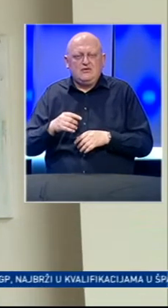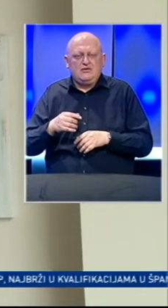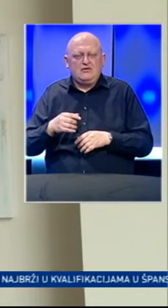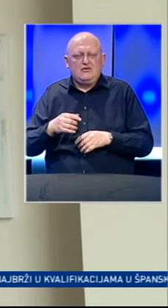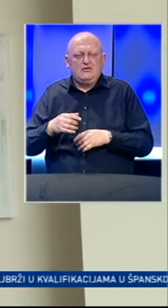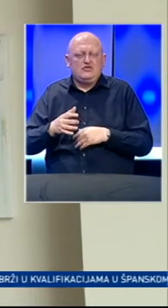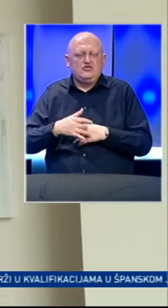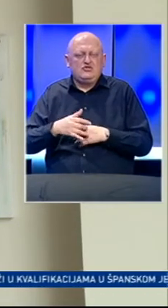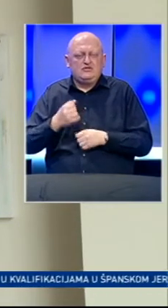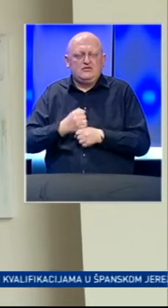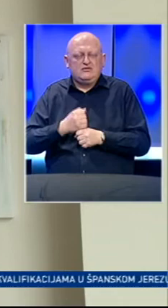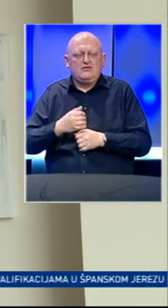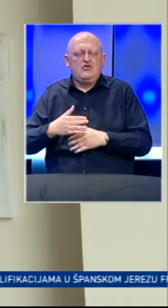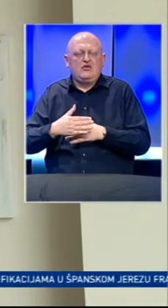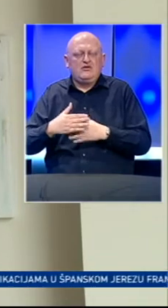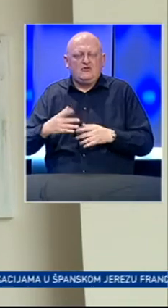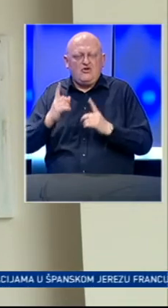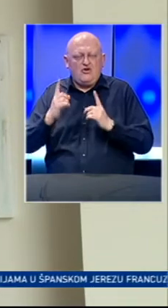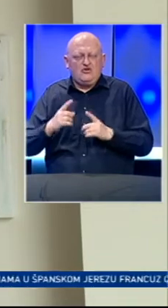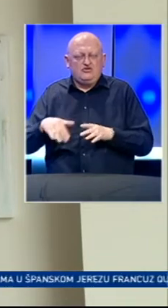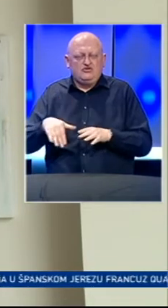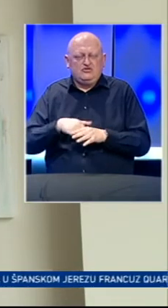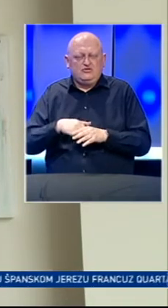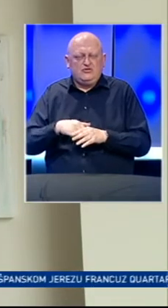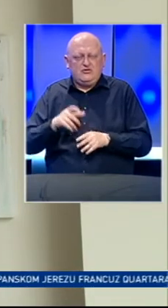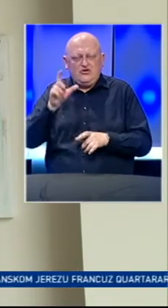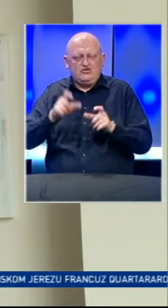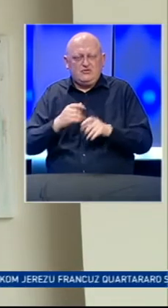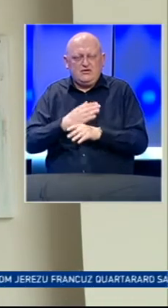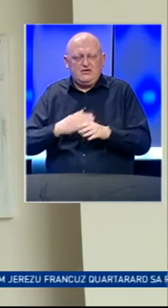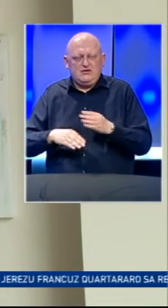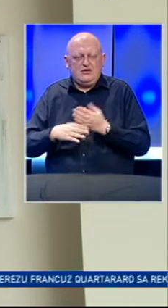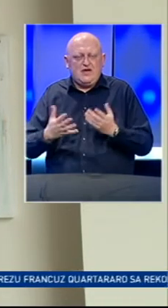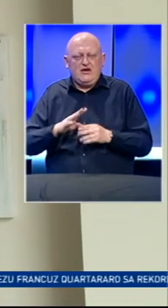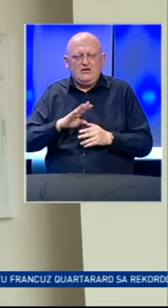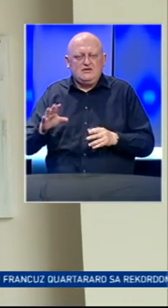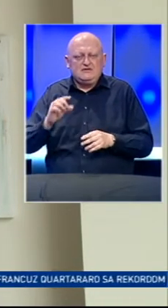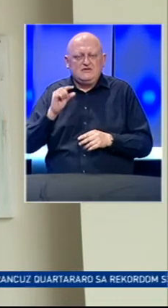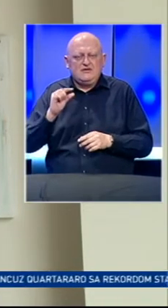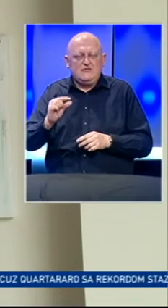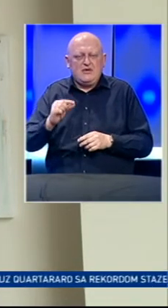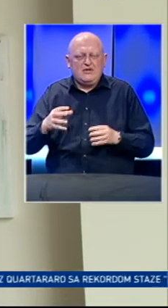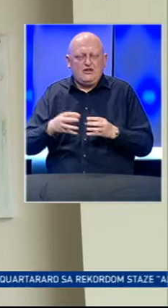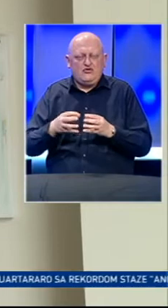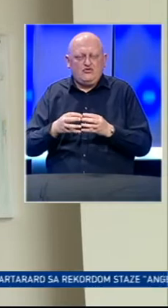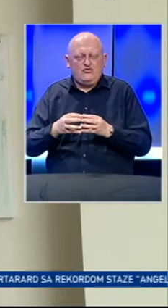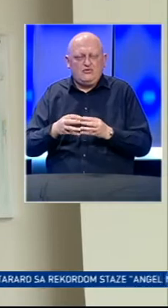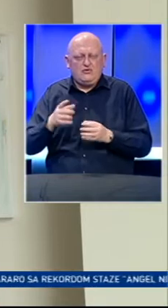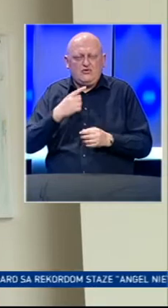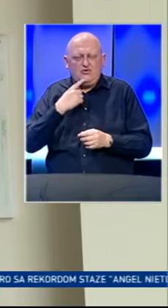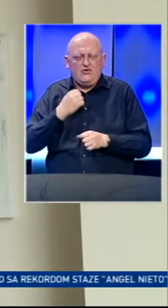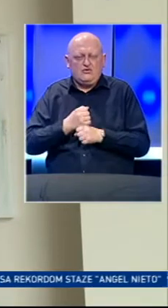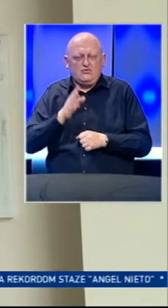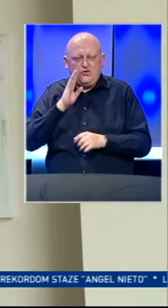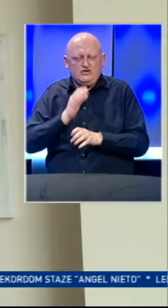preduzetništva koje garantira održivo zapošljavanje kako osoba sa invaliditetom tako od svih marginalizovanih grupa, odnosno nacionalništva u